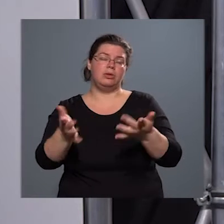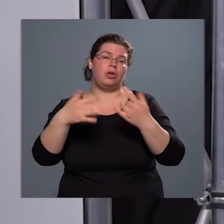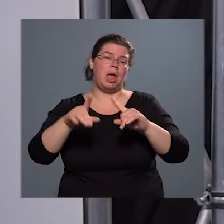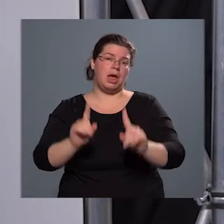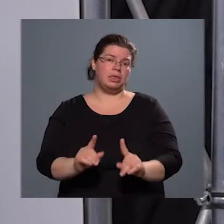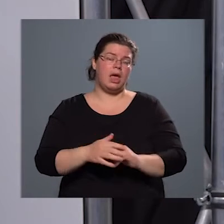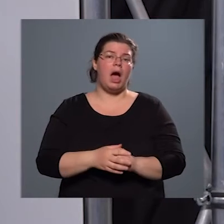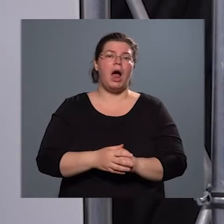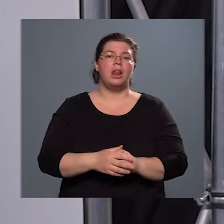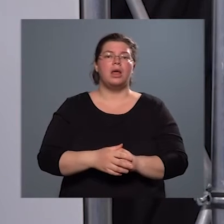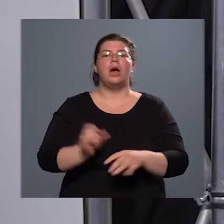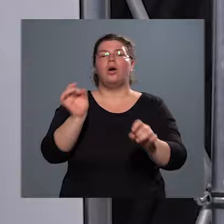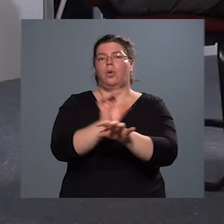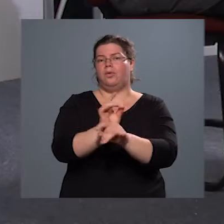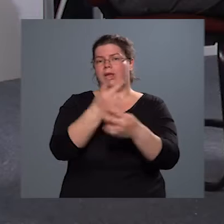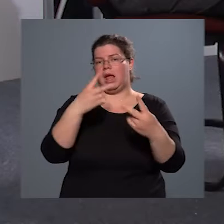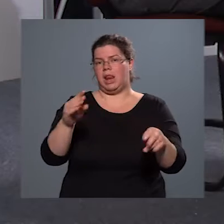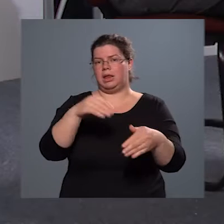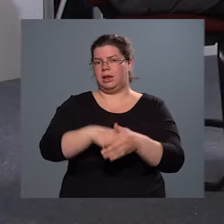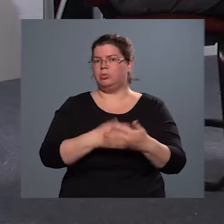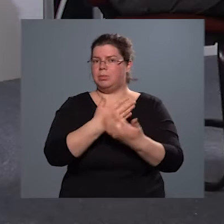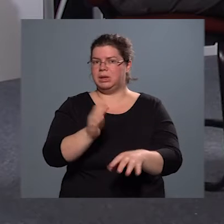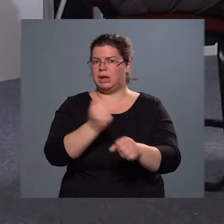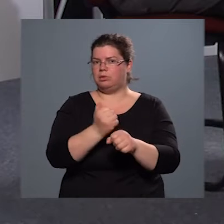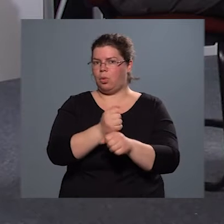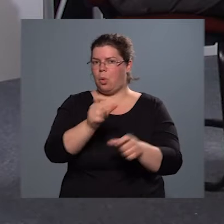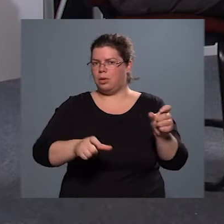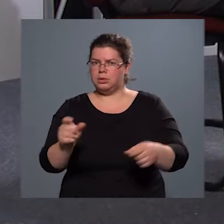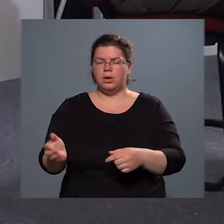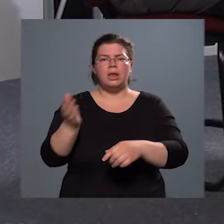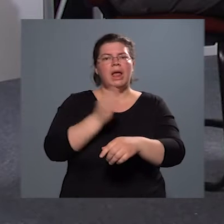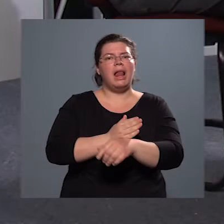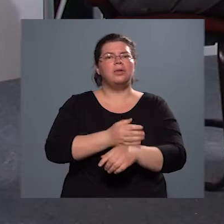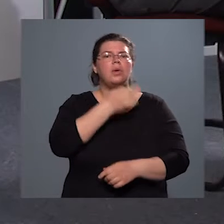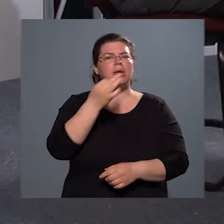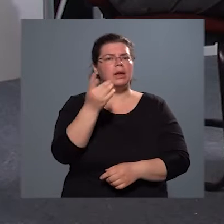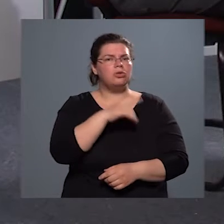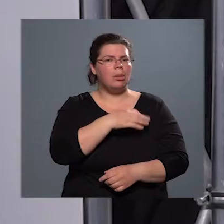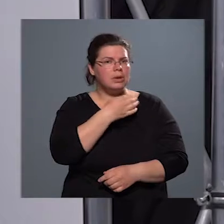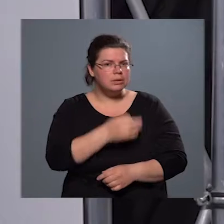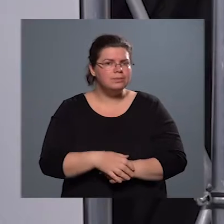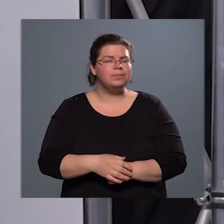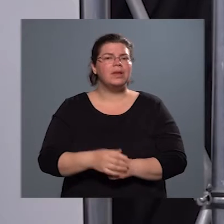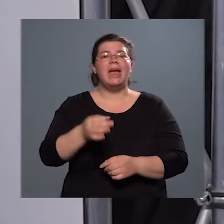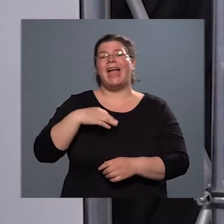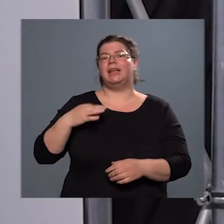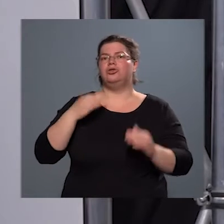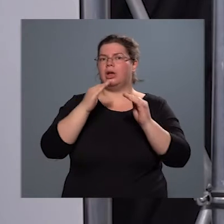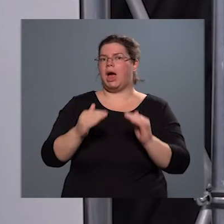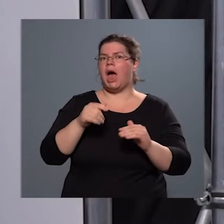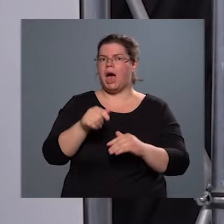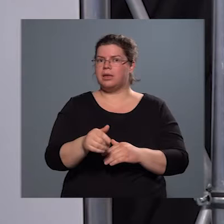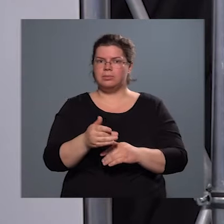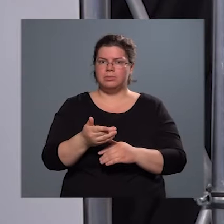a kovidellátásban minden dolgozónk. Az előző kérdésre, amit még feltett, hogy az egészségházszal kapcsolatban nem akarván